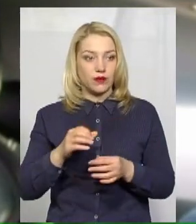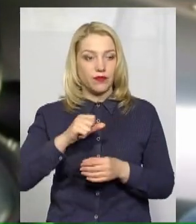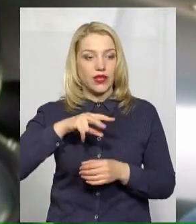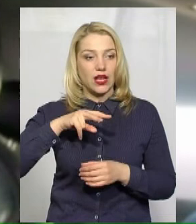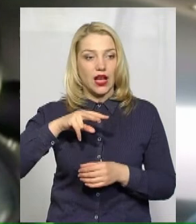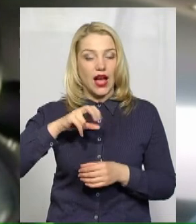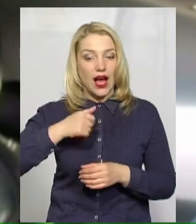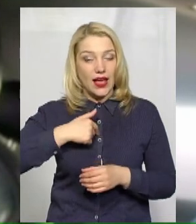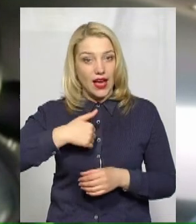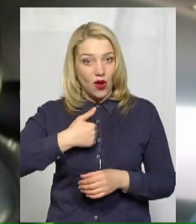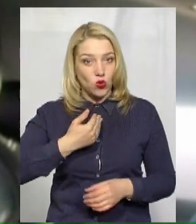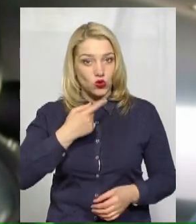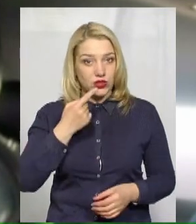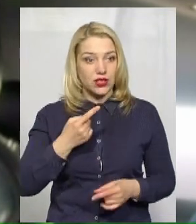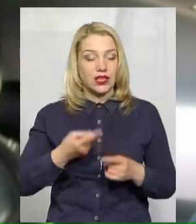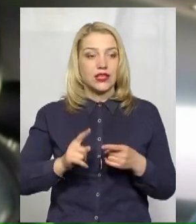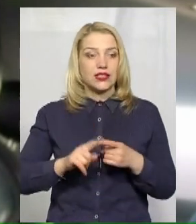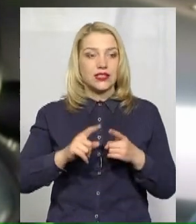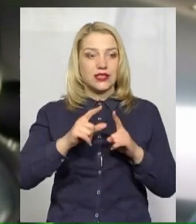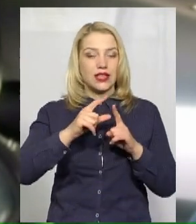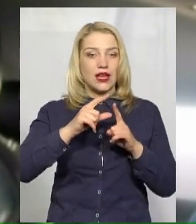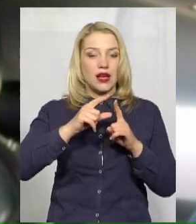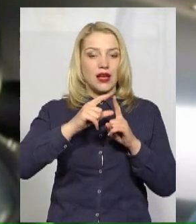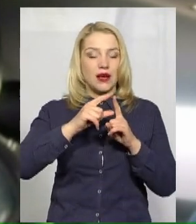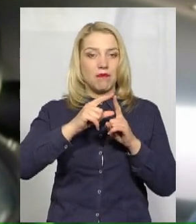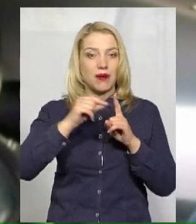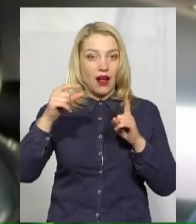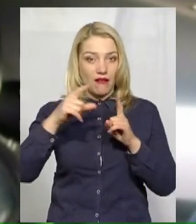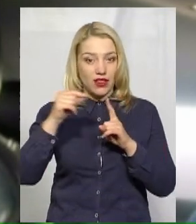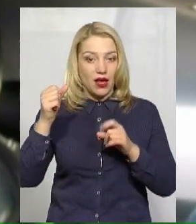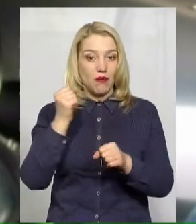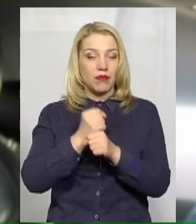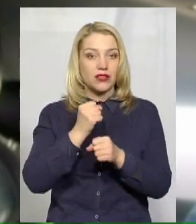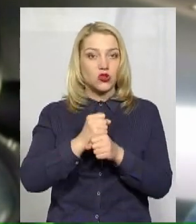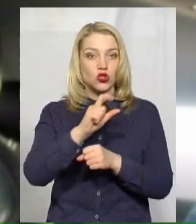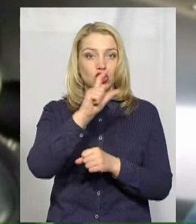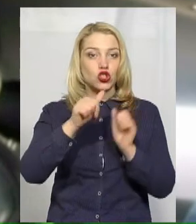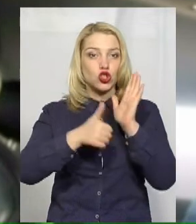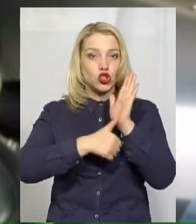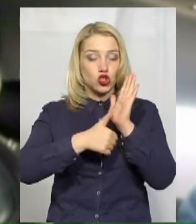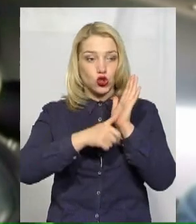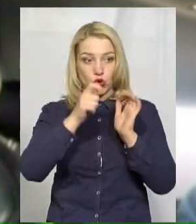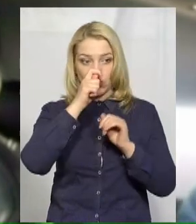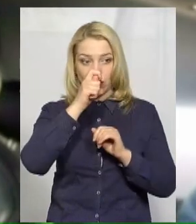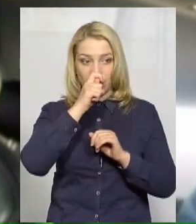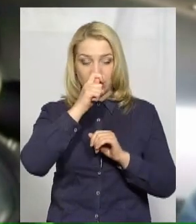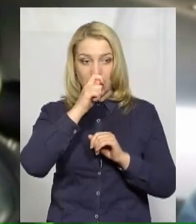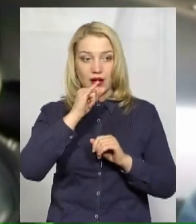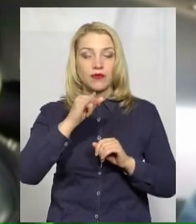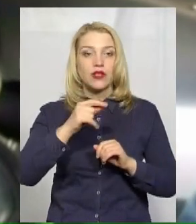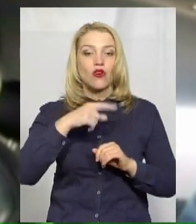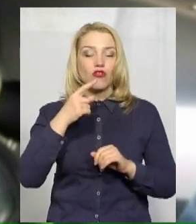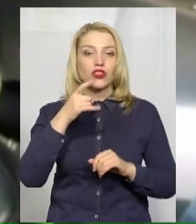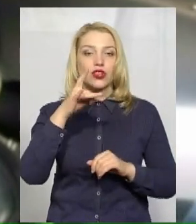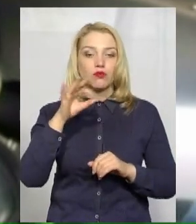Я хочу зазначити про те, що ці правила діють лише 6 квітня. Але і відповідно говорити якось про судову практику